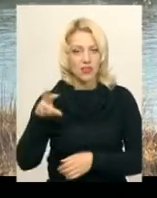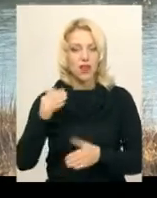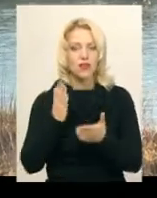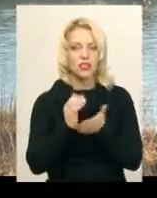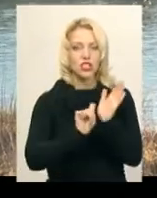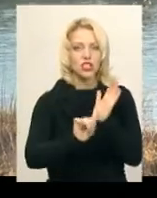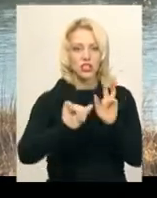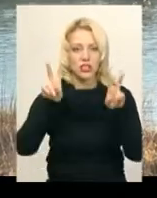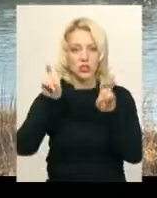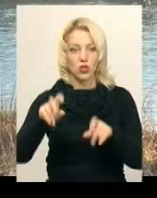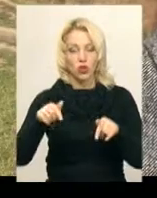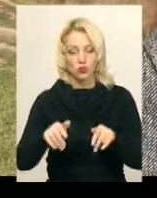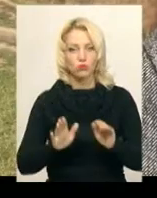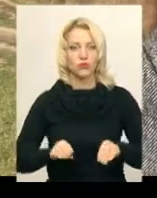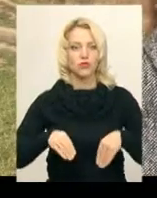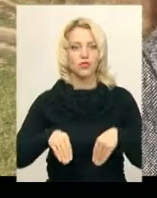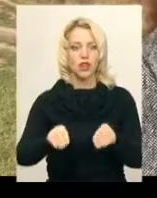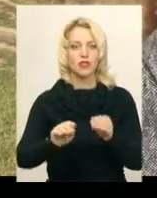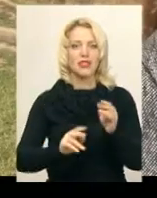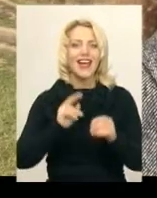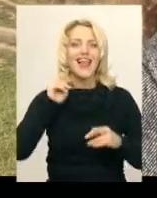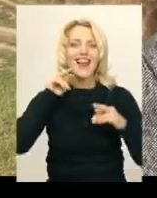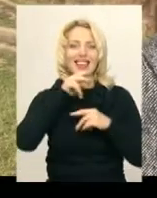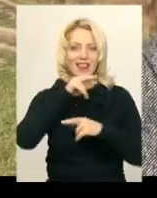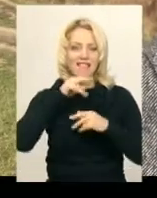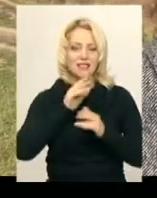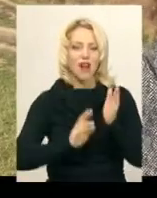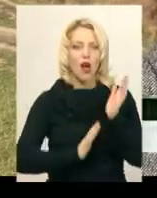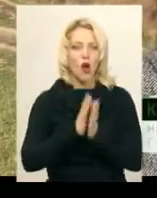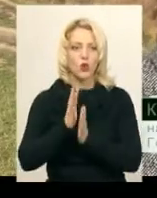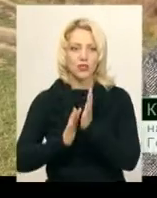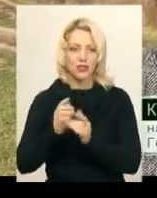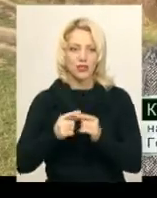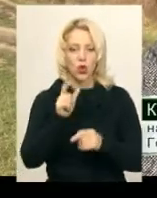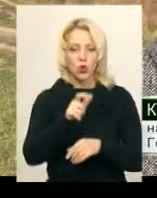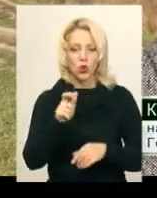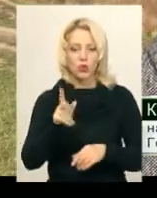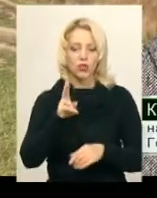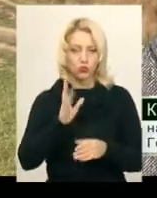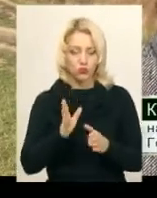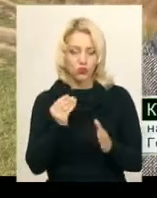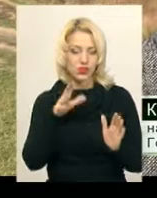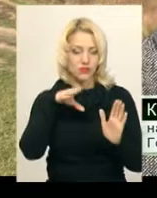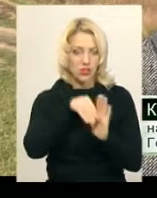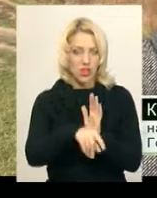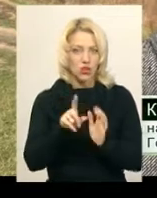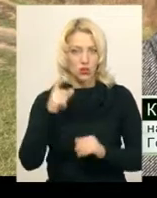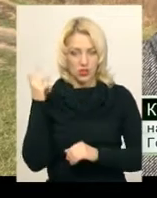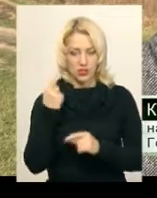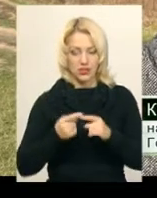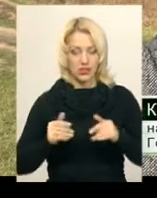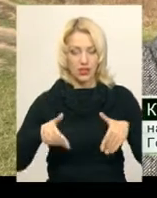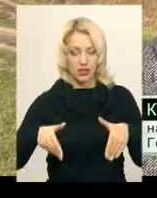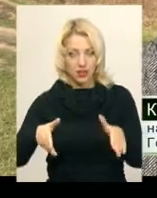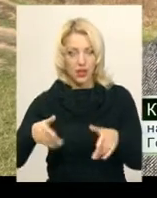висадити лікарську рослину. Люди, які володіють даною земельною ділянкою і планують в неї інвестувати свої кошти, вони вже зараз почали